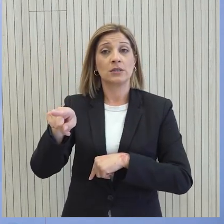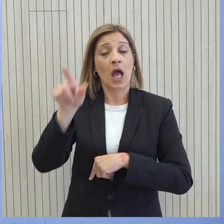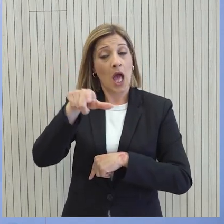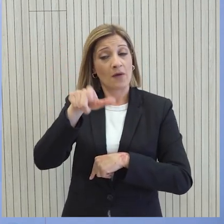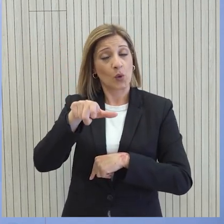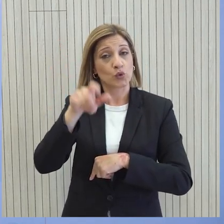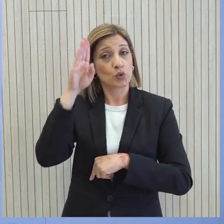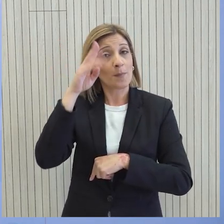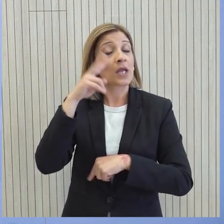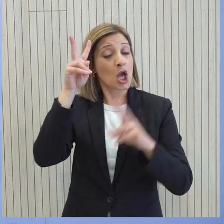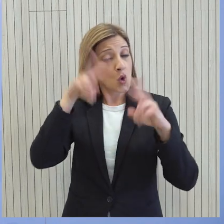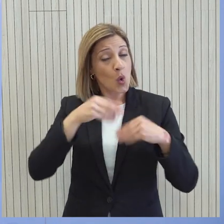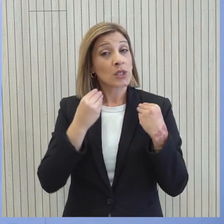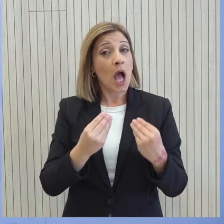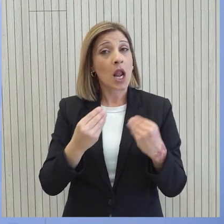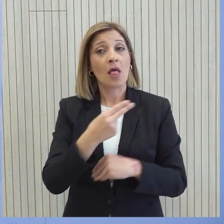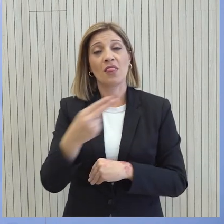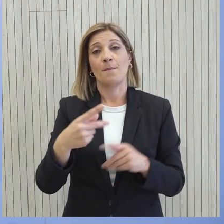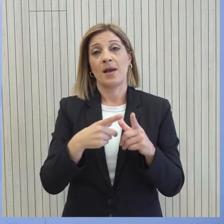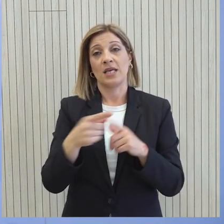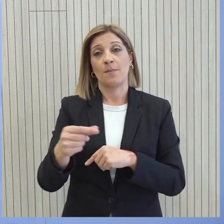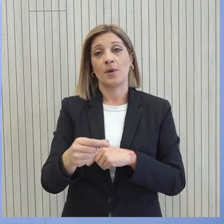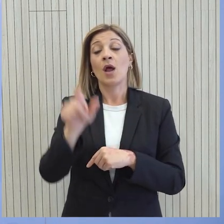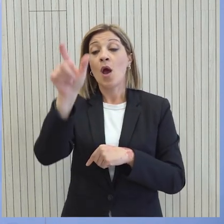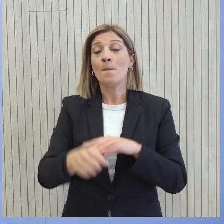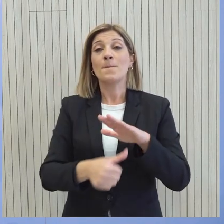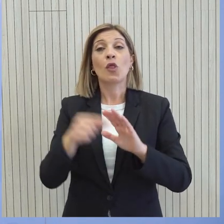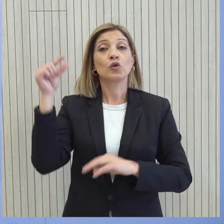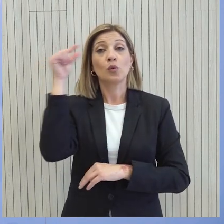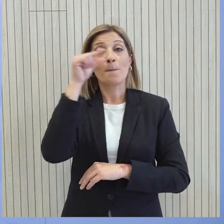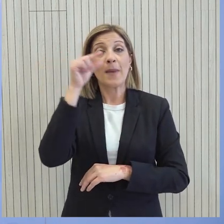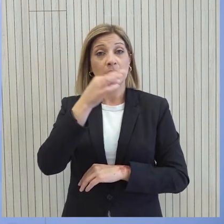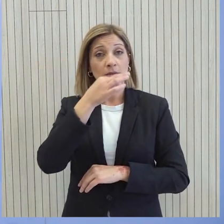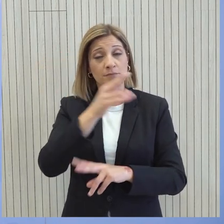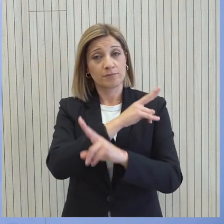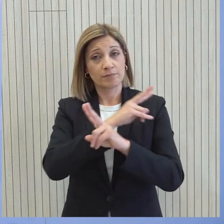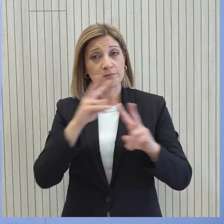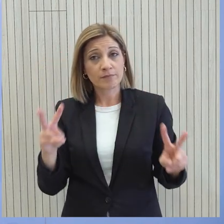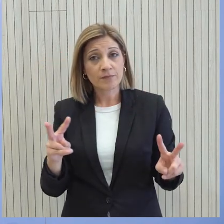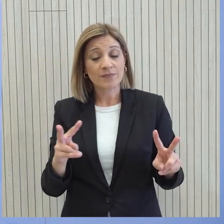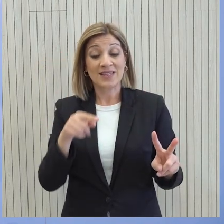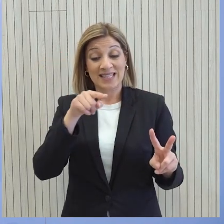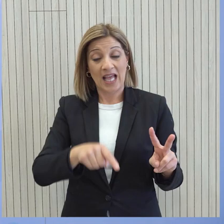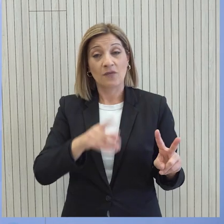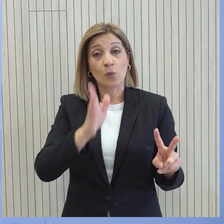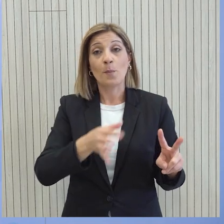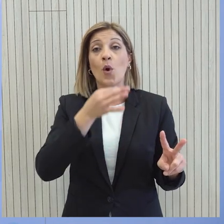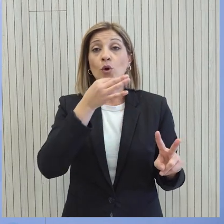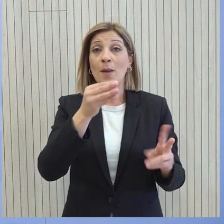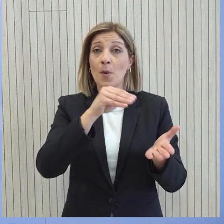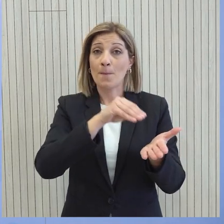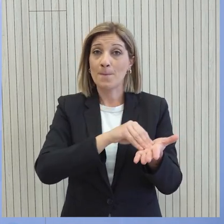προβλήματος Άλλωστε οι ίδιες οι αναφορές του Πρόεδρου Μπάιντεν είναι σαφείς Και αυτό το οποίο μπορώ να